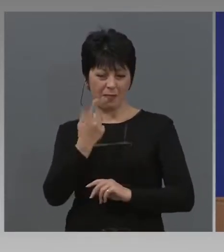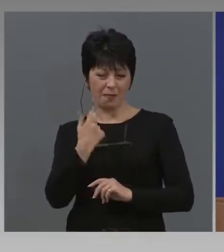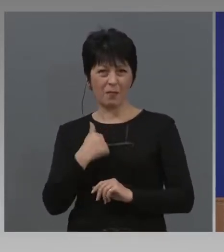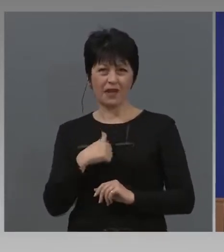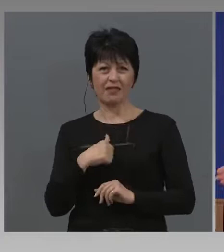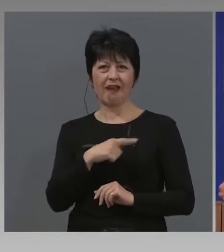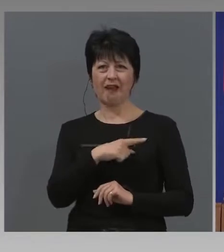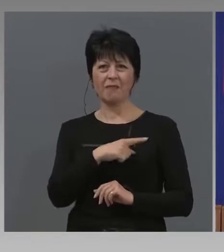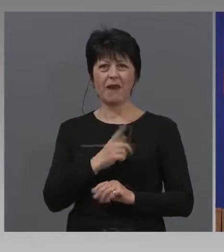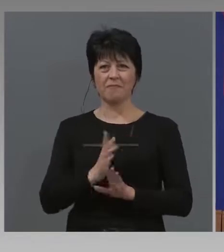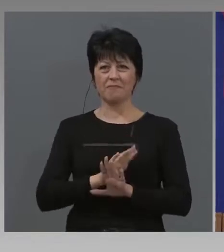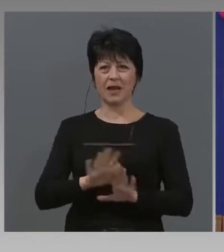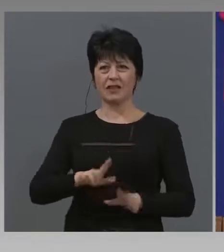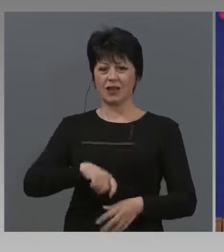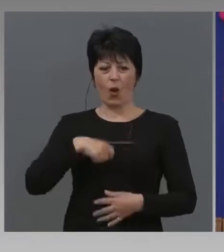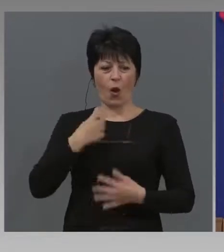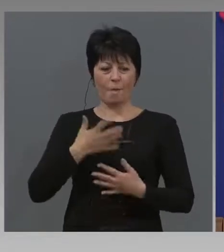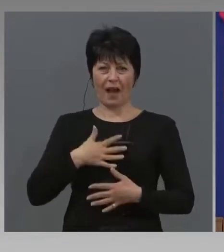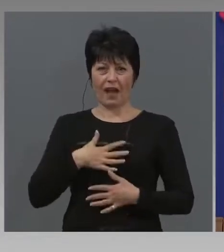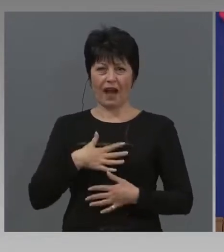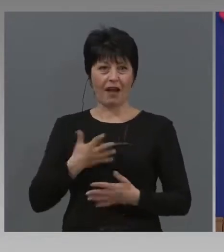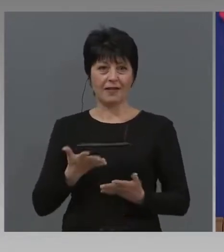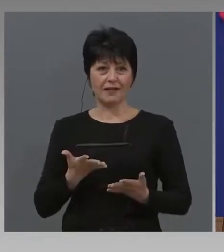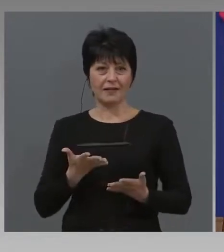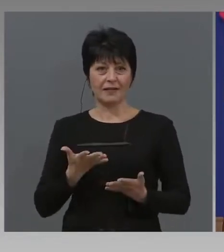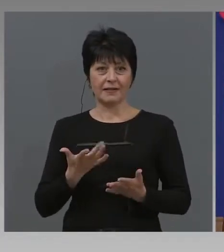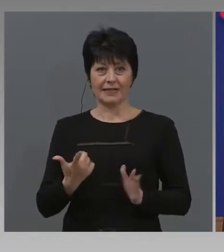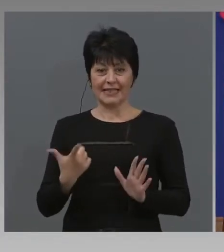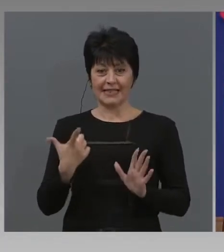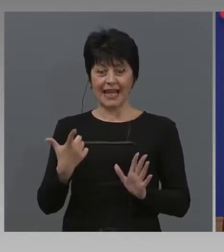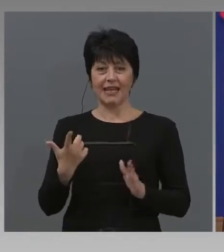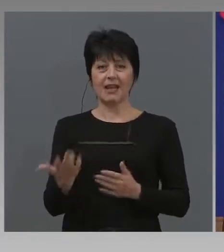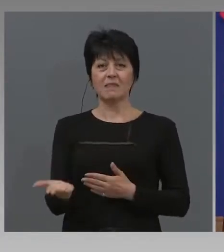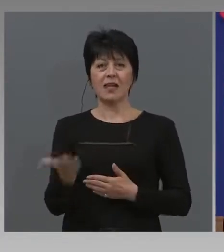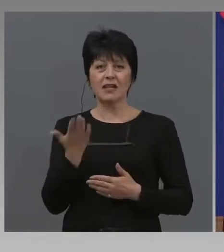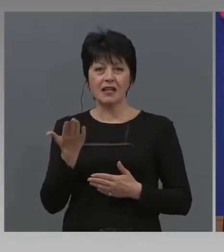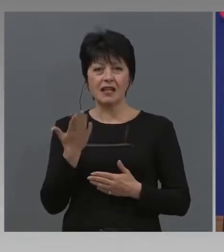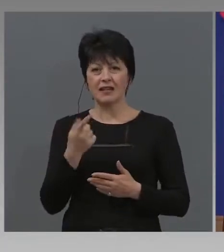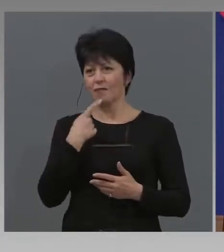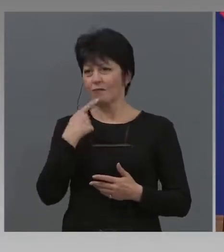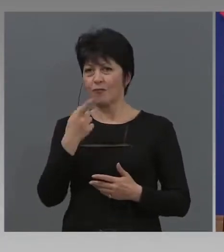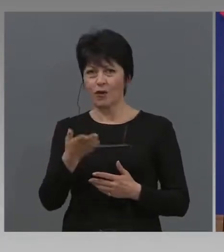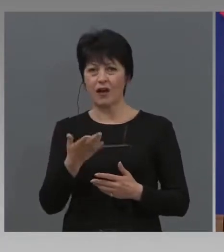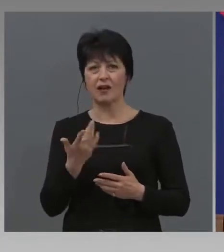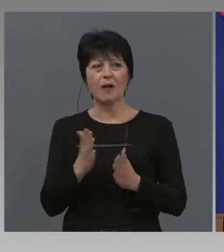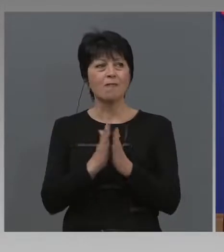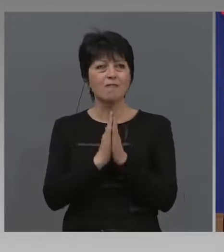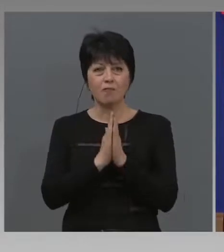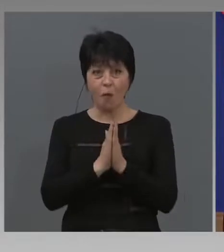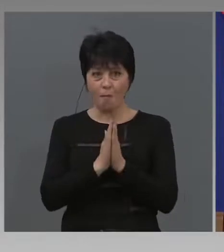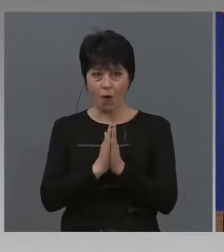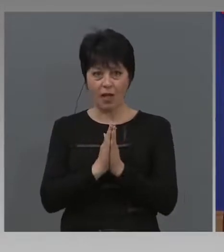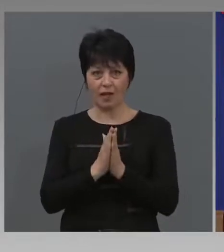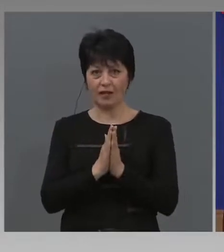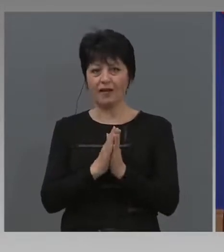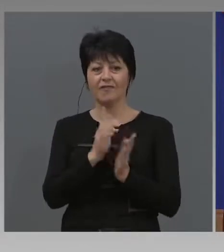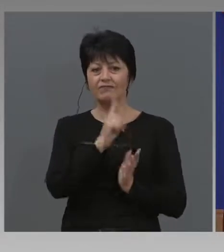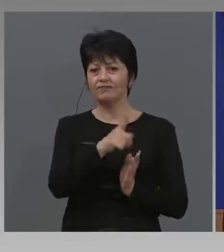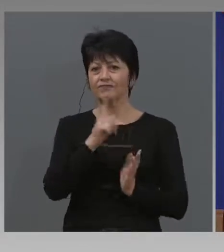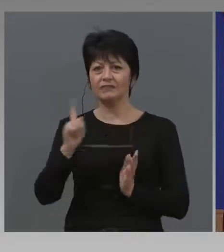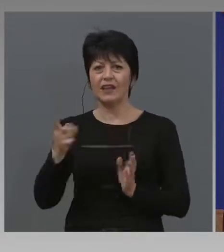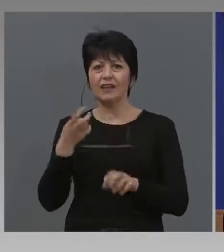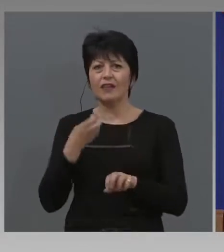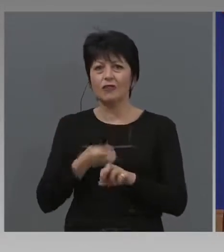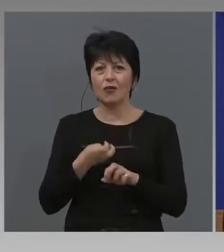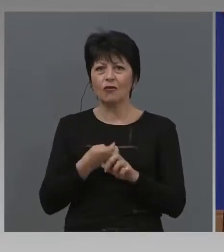облекла, днес котил поках 7000. И помолих всеки доктор, който няма да се обажда в една ащаба или